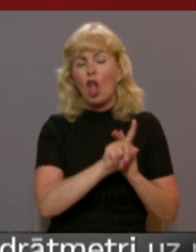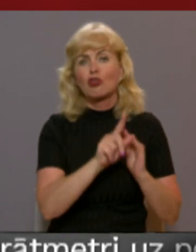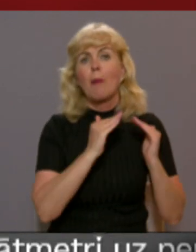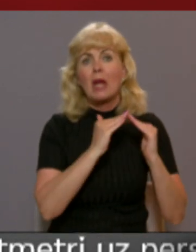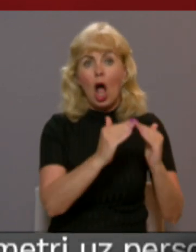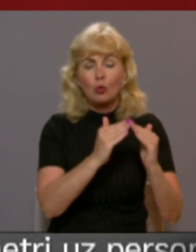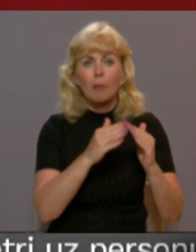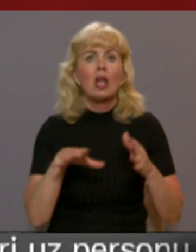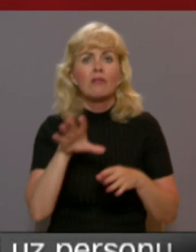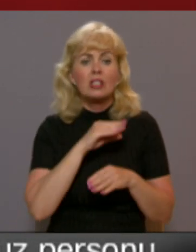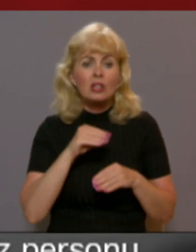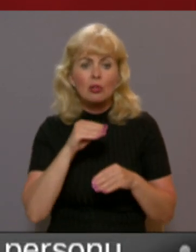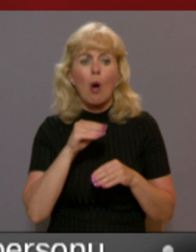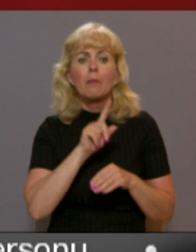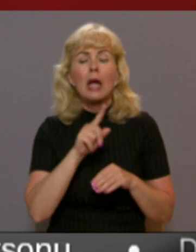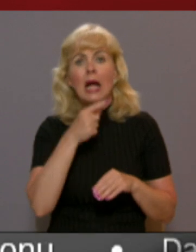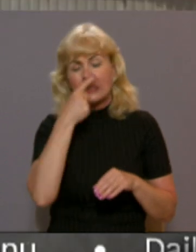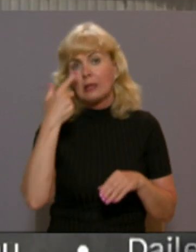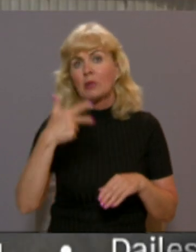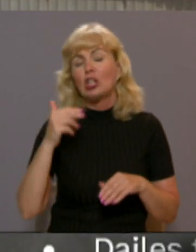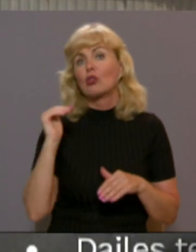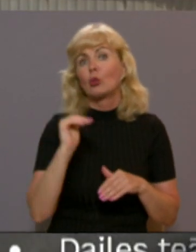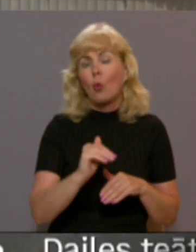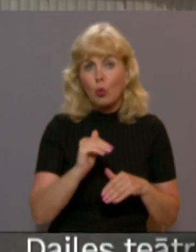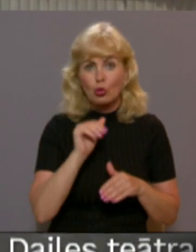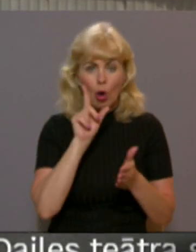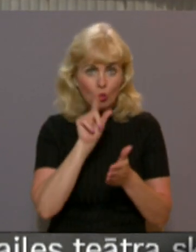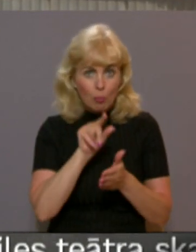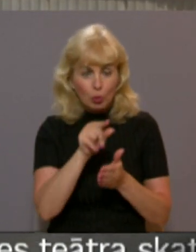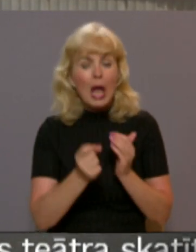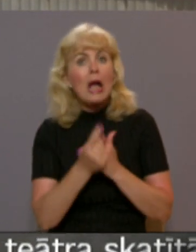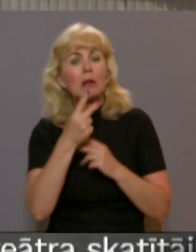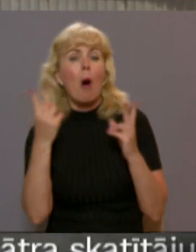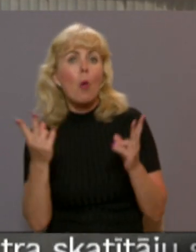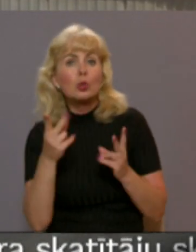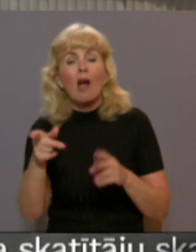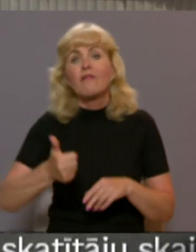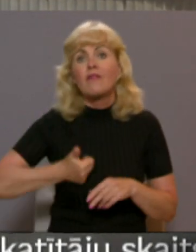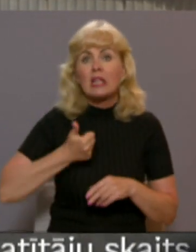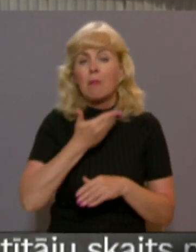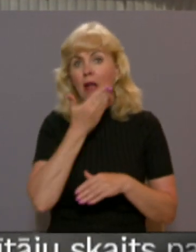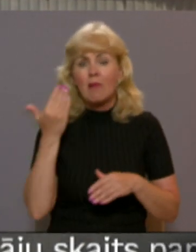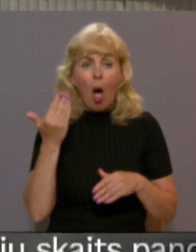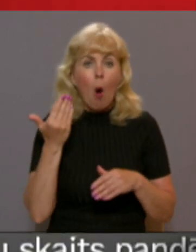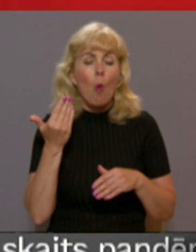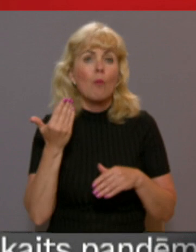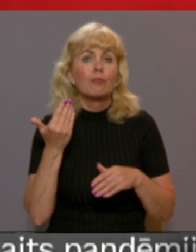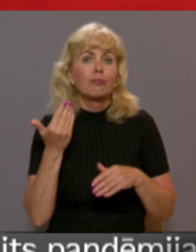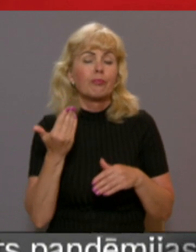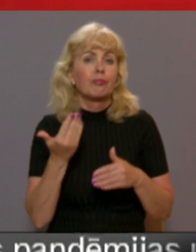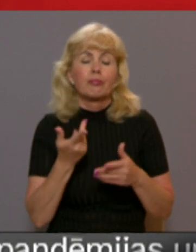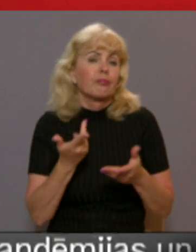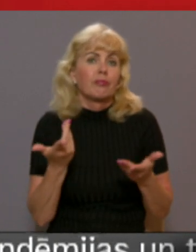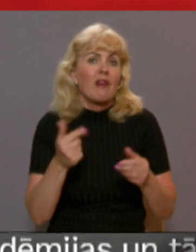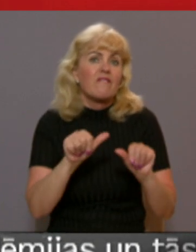nemaldos 830 tūkstoši putni. Par ugunsgrēku iemesliem arī pašā uzņēmumā nav nekādu versiju. Vienā